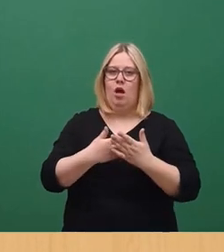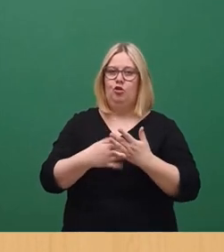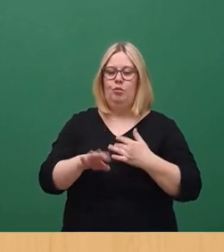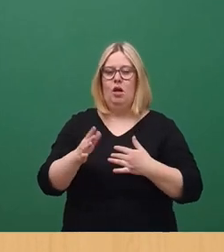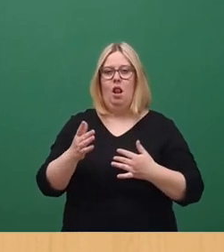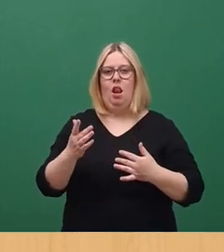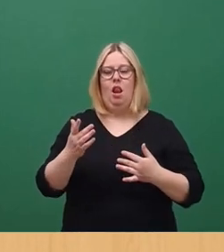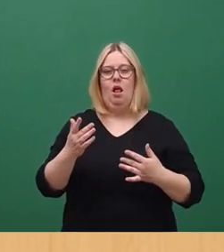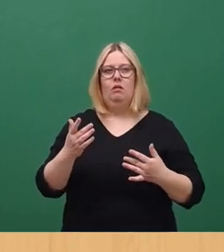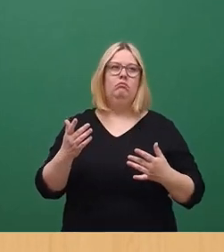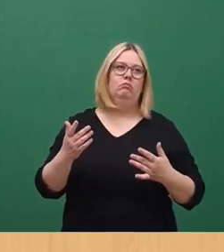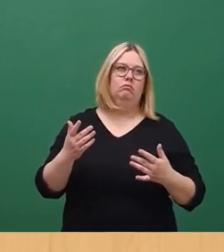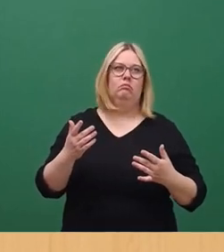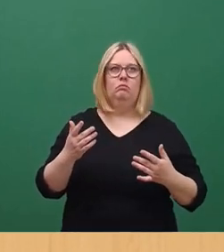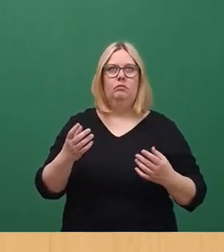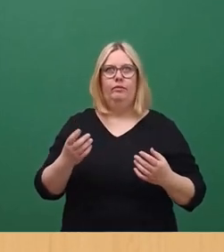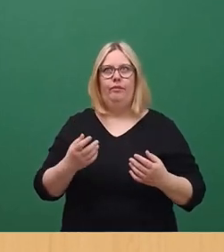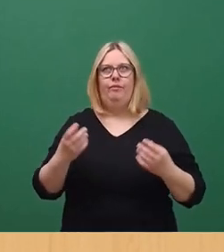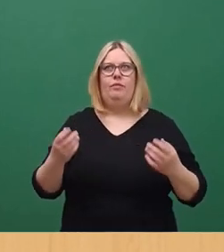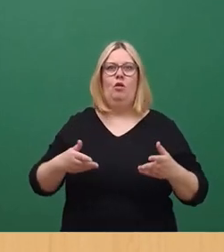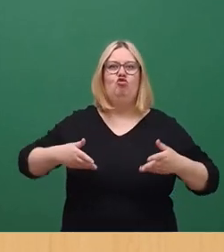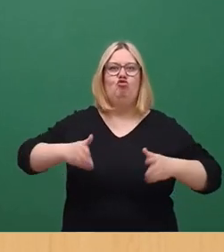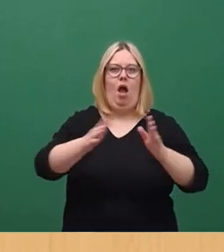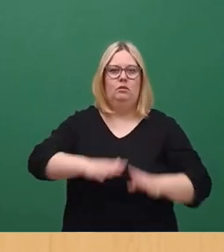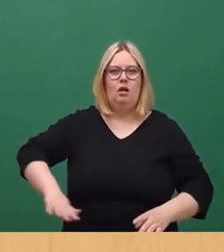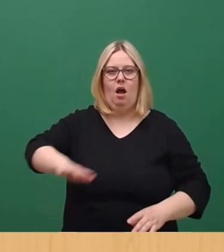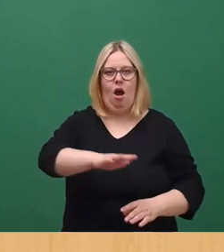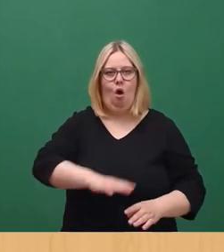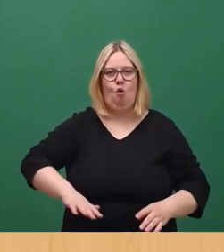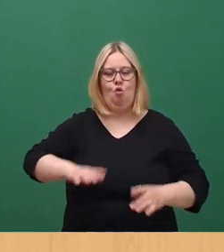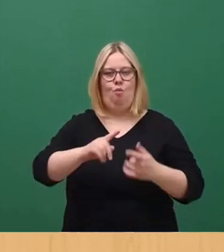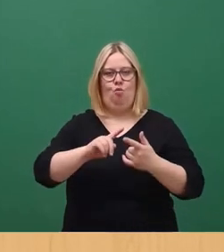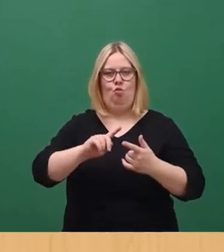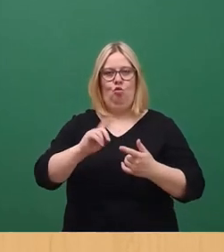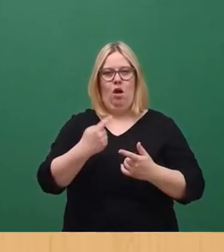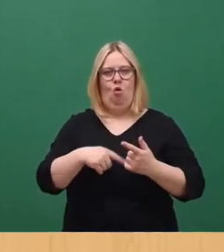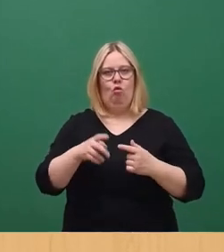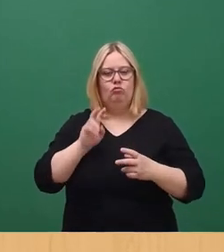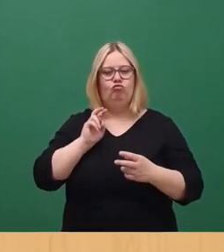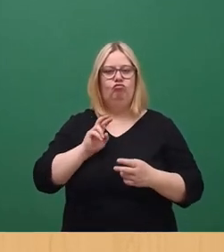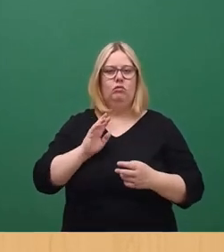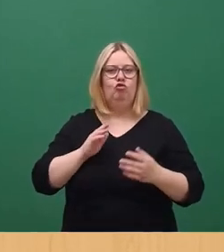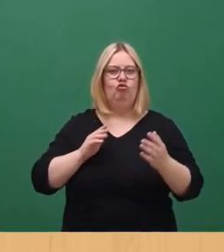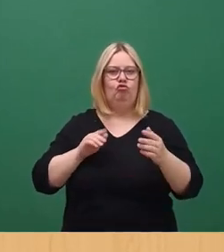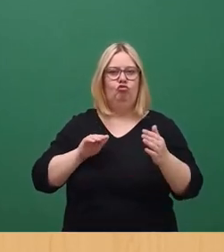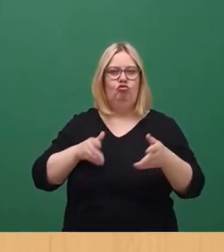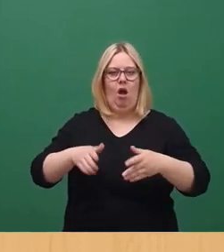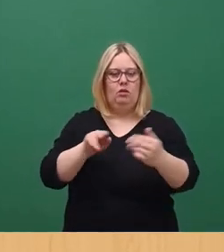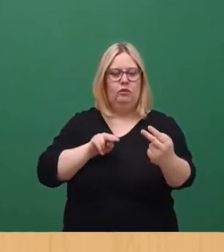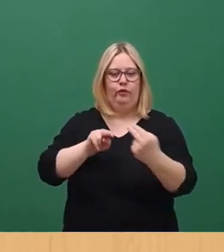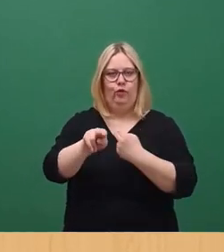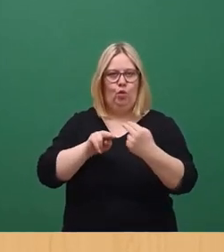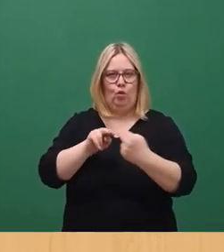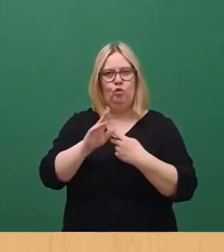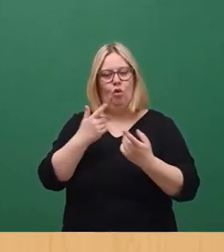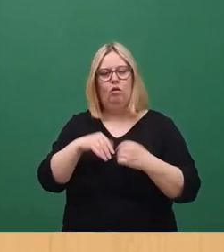Straßenraumes und der zukünftigen Straßenführung dort durchaus Gesprächsbedarf besteht.